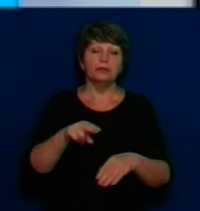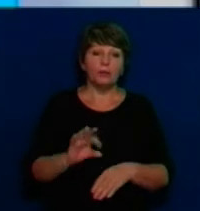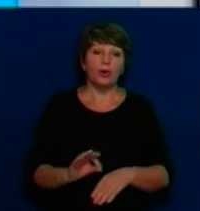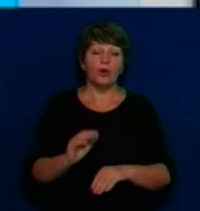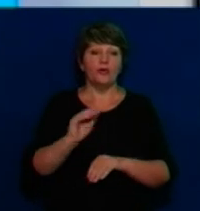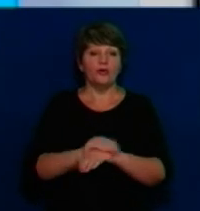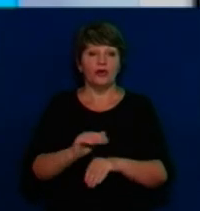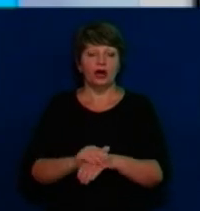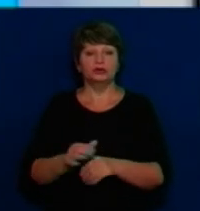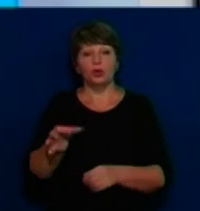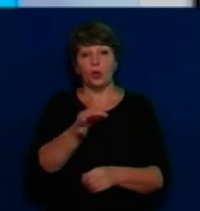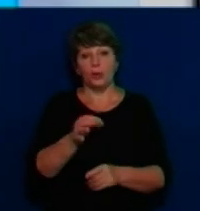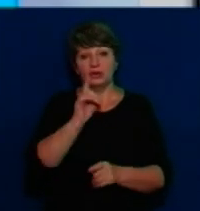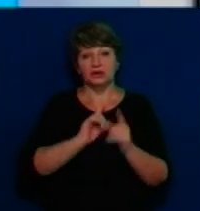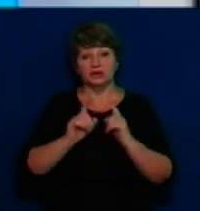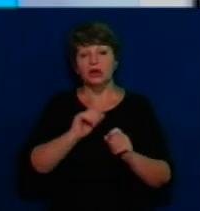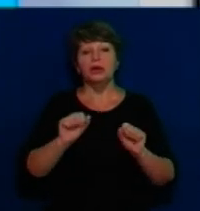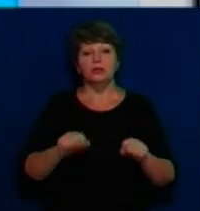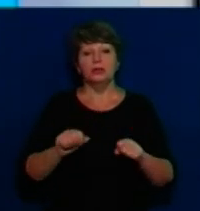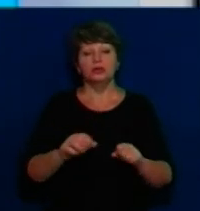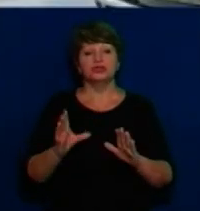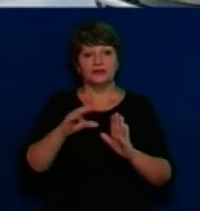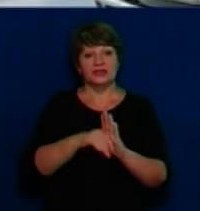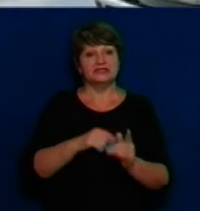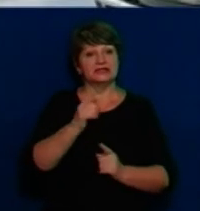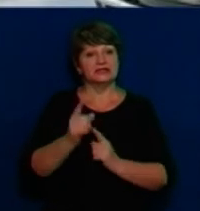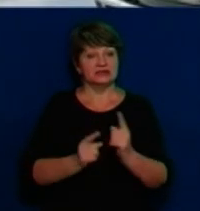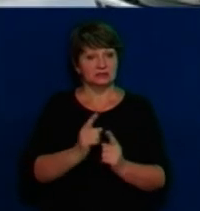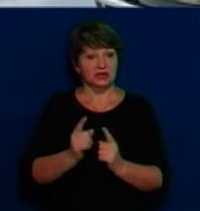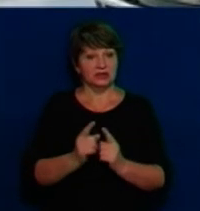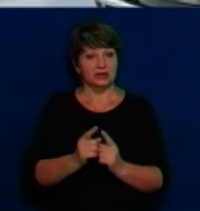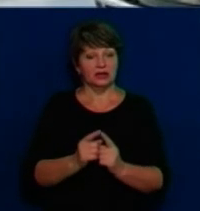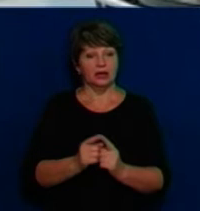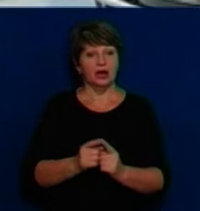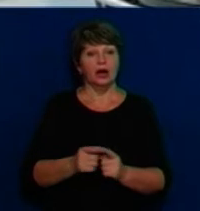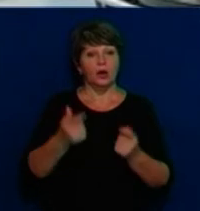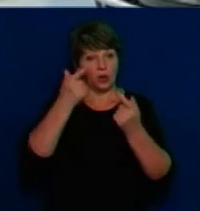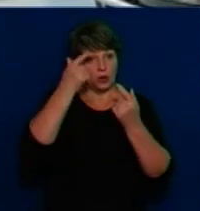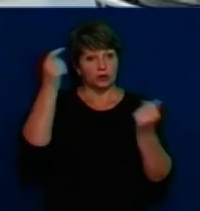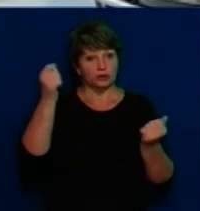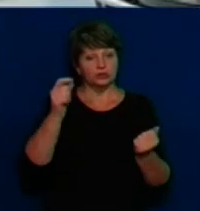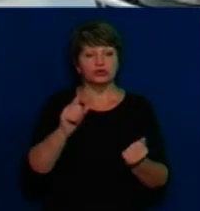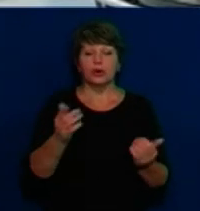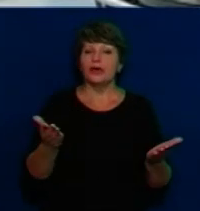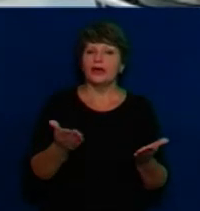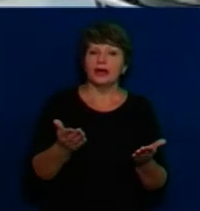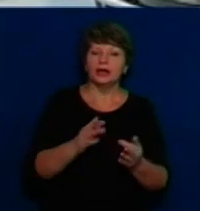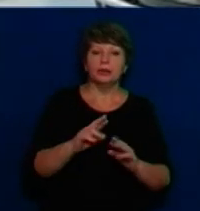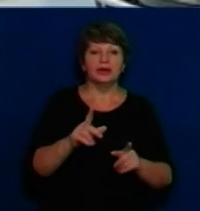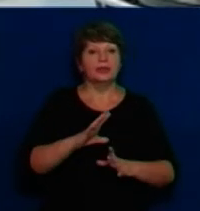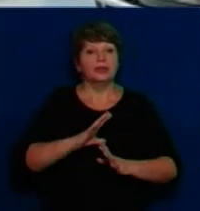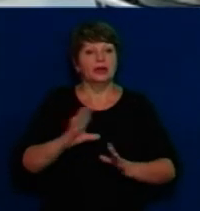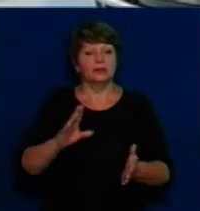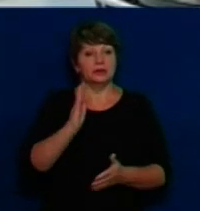обласна рада може вносити зміни до нього. І наголошую на тому, що який би не був перспективний план,